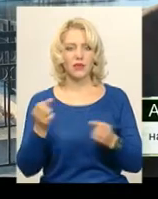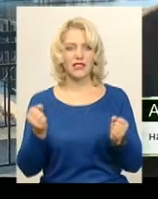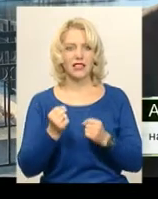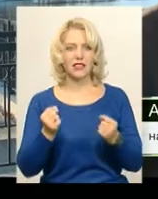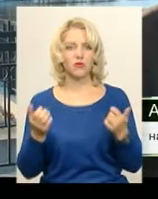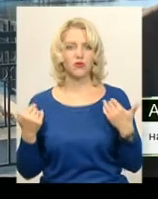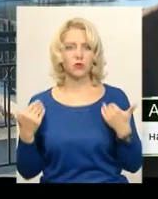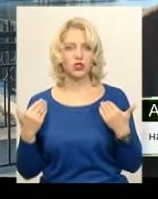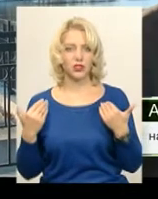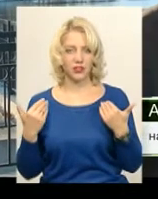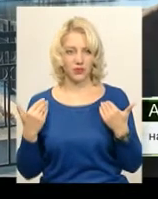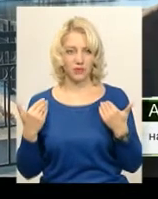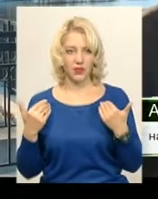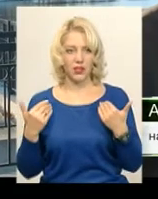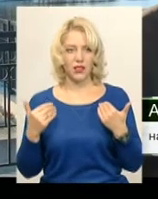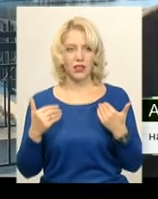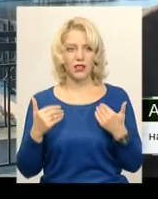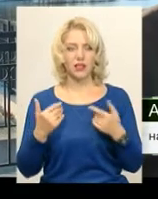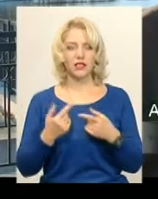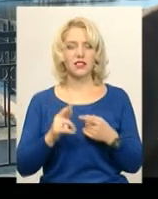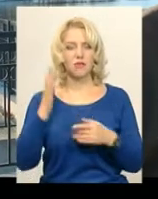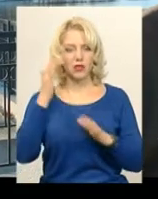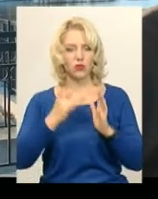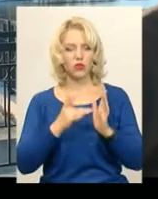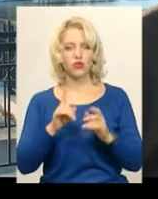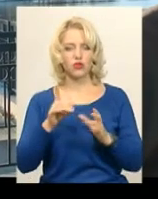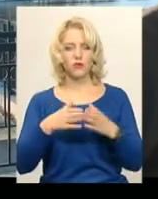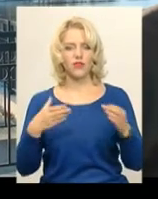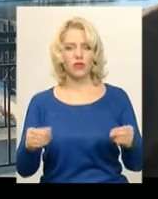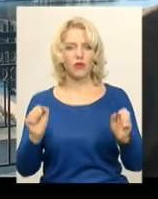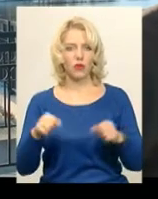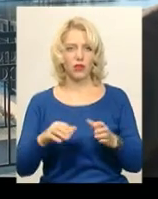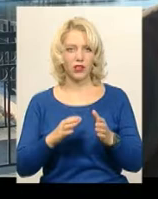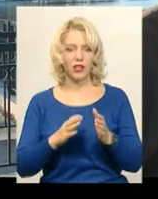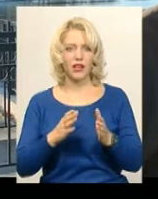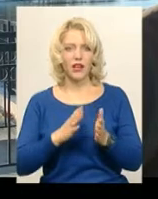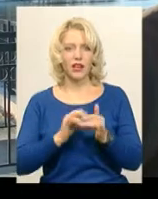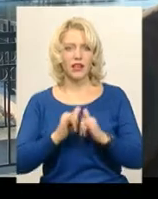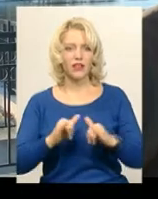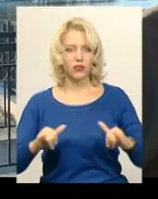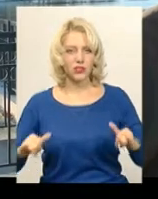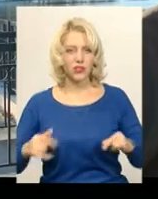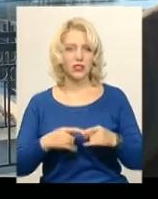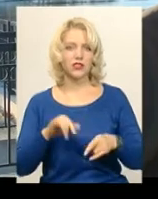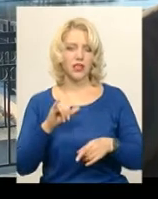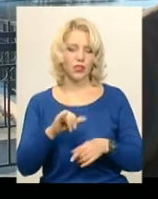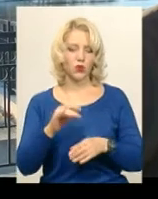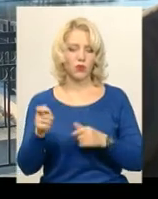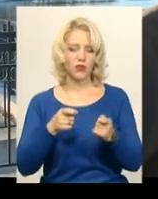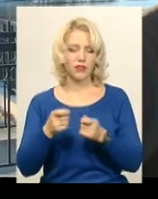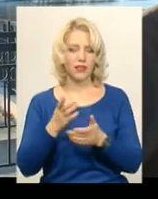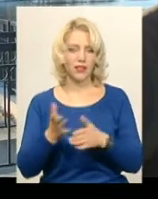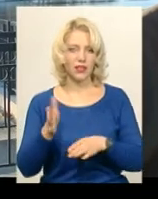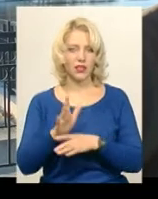відпочити з тією метою, що вони нормально по вісні могли віднереститися. Управлінням видано наказ щодо